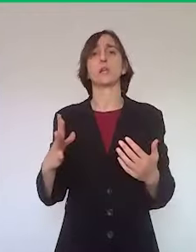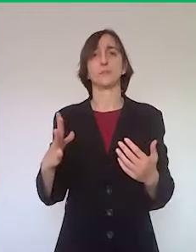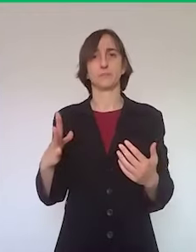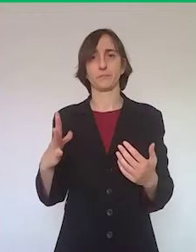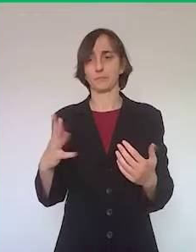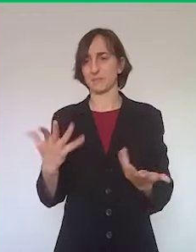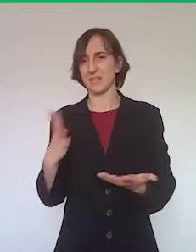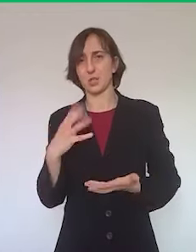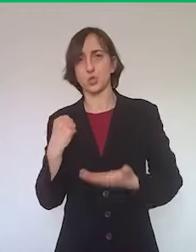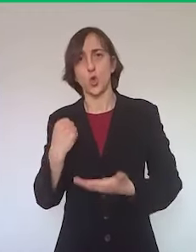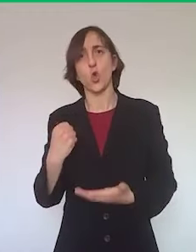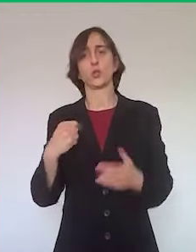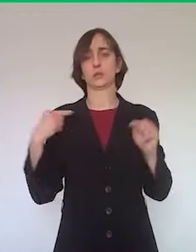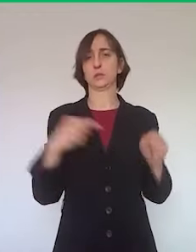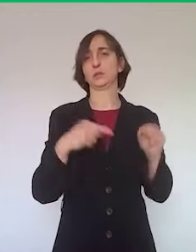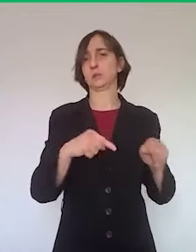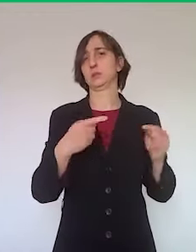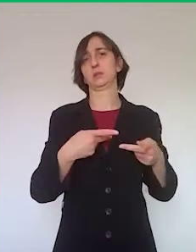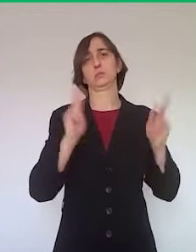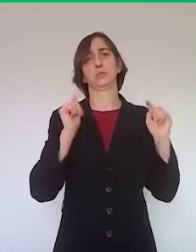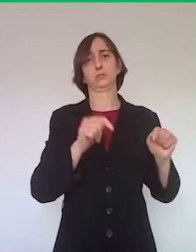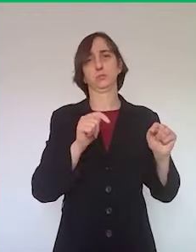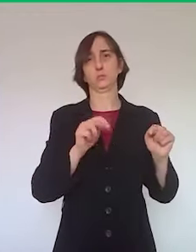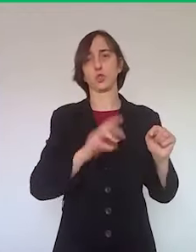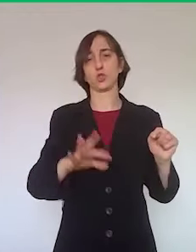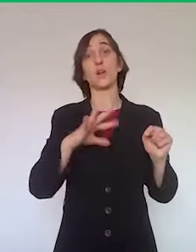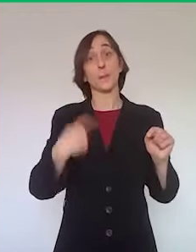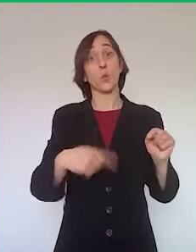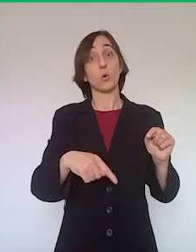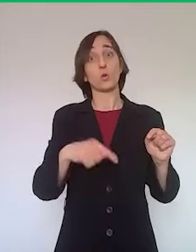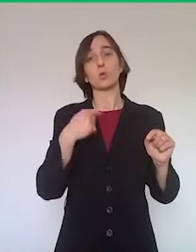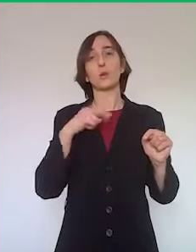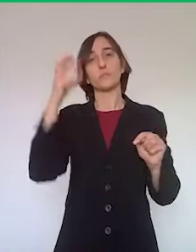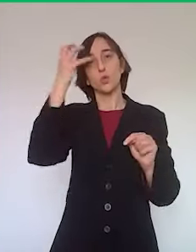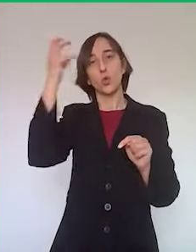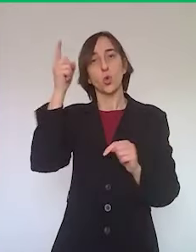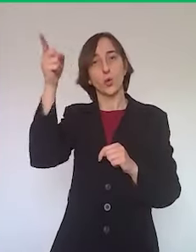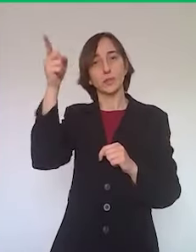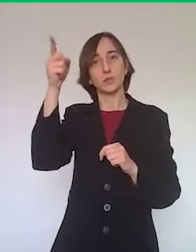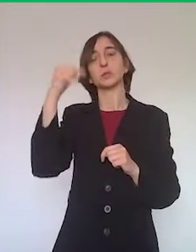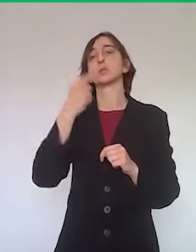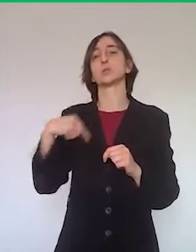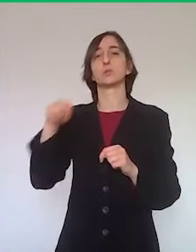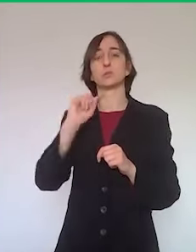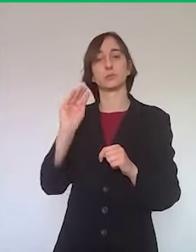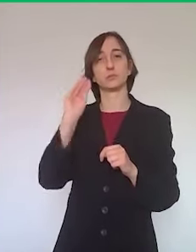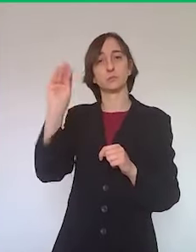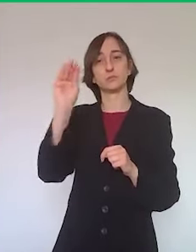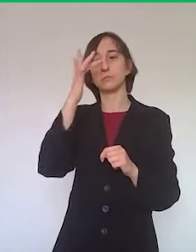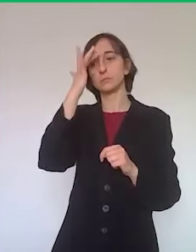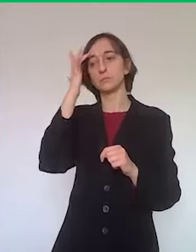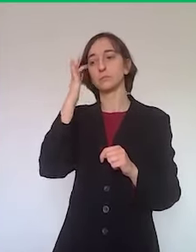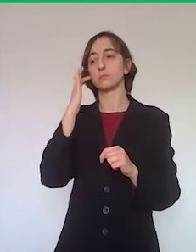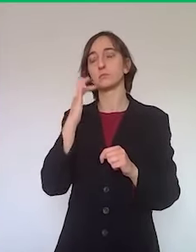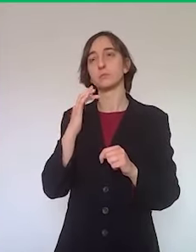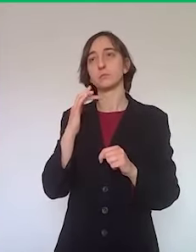nostre risorse come ragione ed è la ragione per la quale abbiamo chiesto al governo tra i diversi settori che possono essere